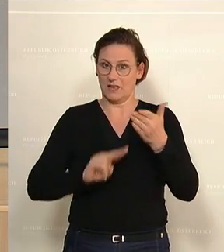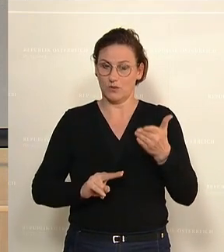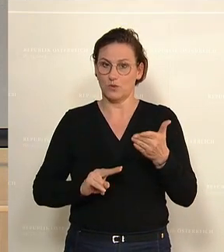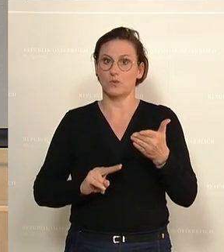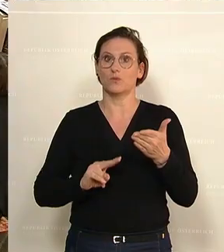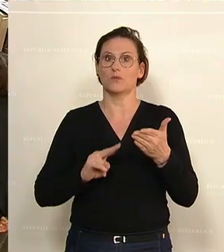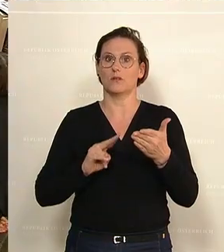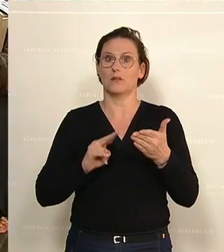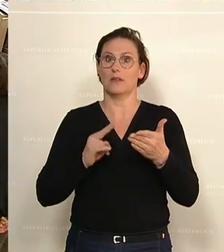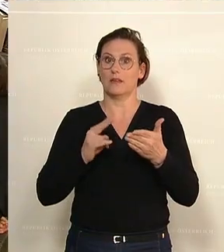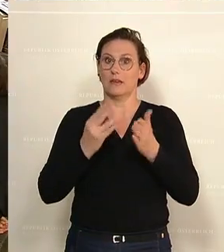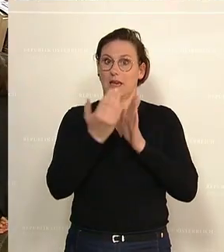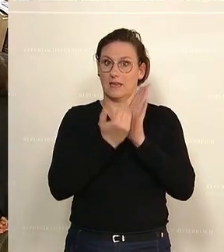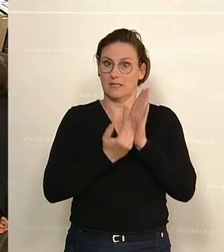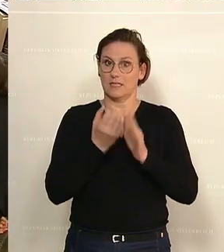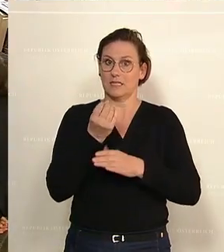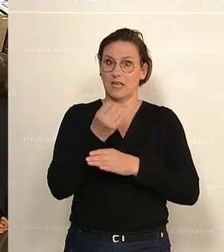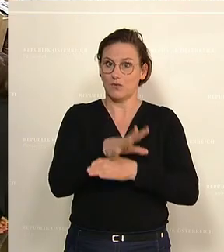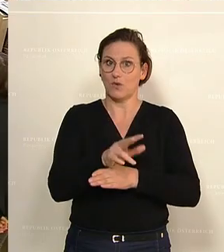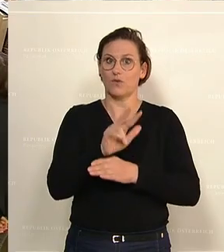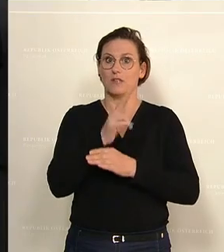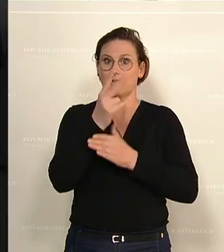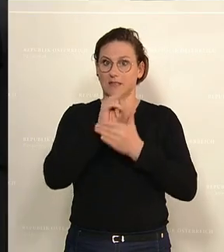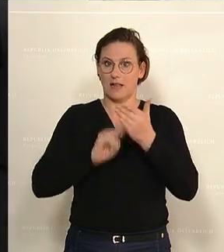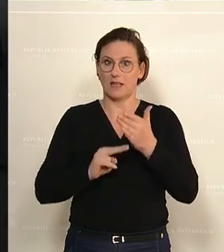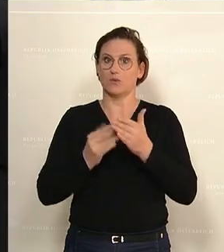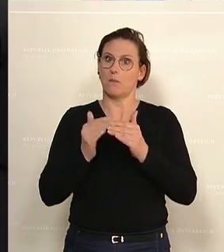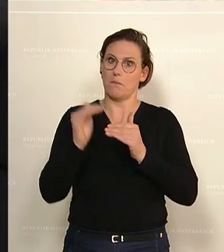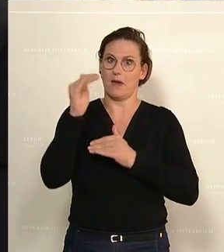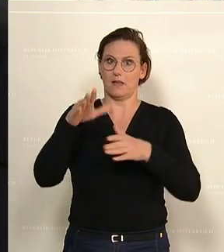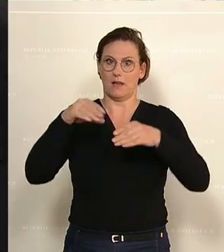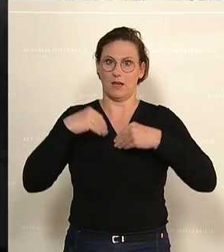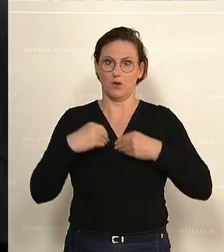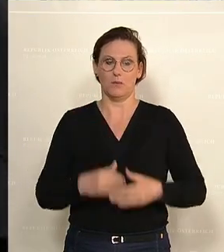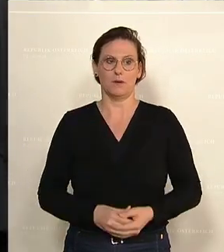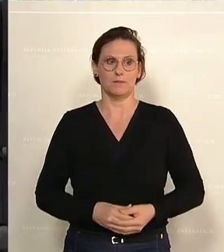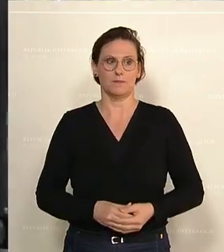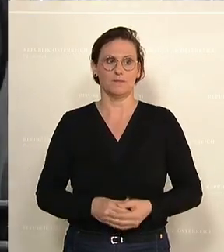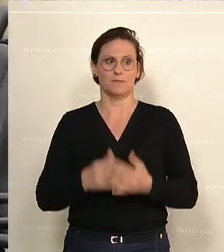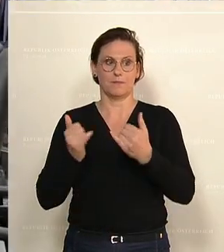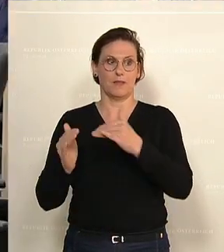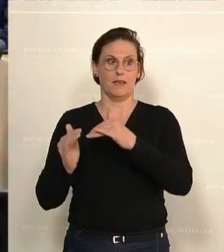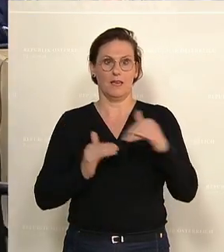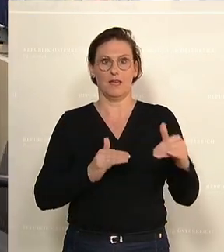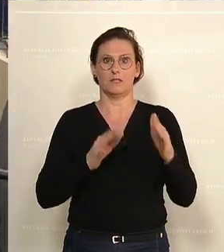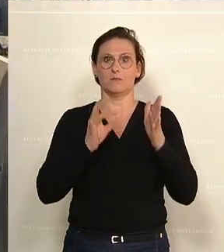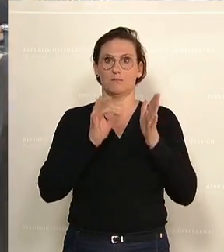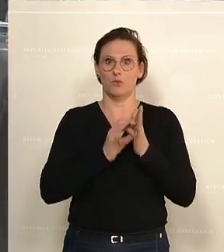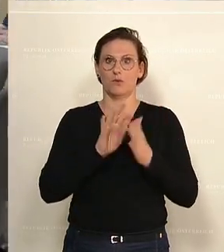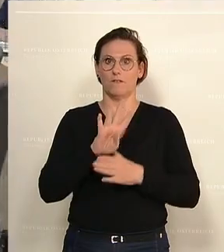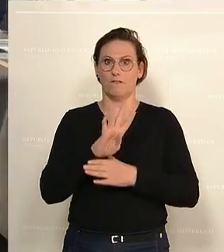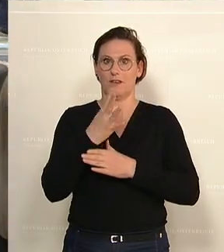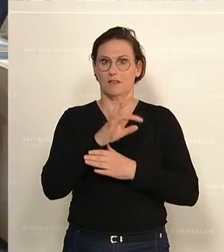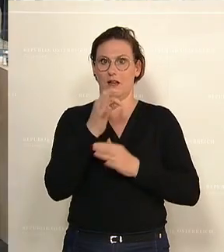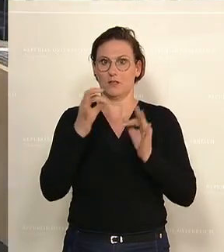Der Gesetzentwurf ist in dritter Lesung mit Mehrheit angenommen. Wir kommen zur Abstimmung über den Tagesordnungspunkt 4,